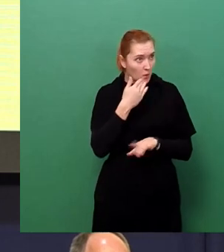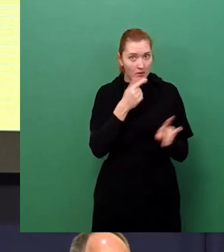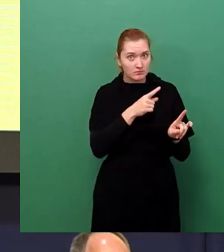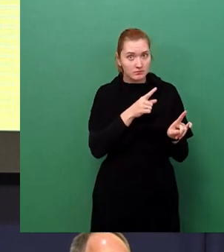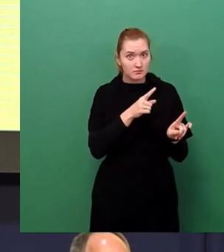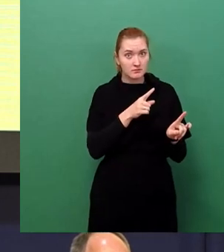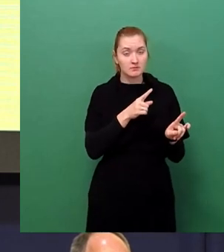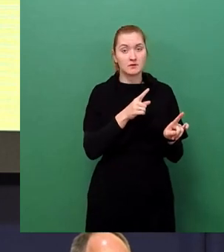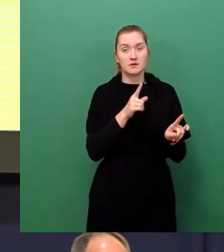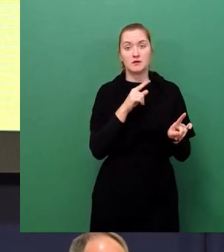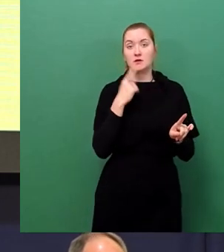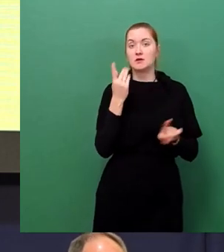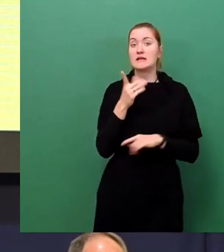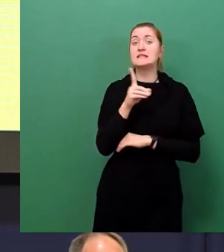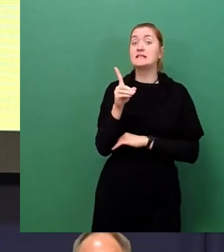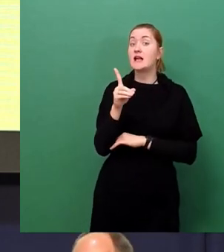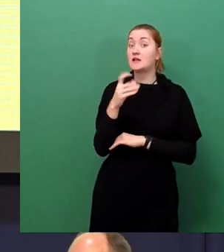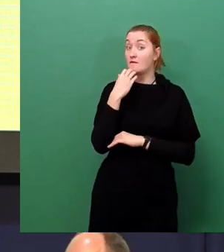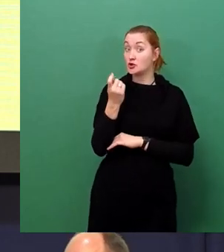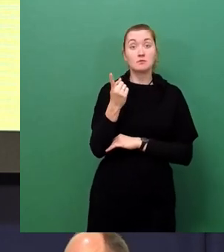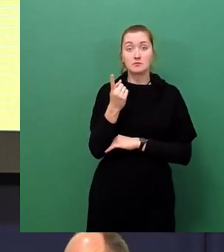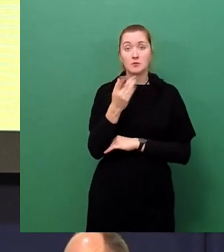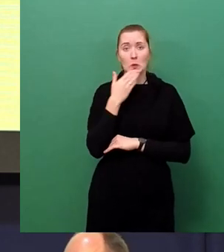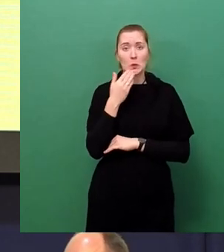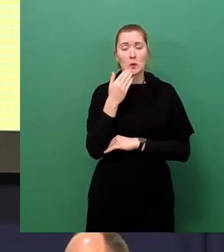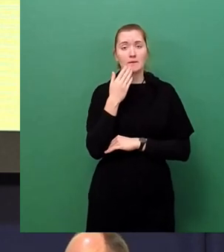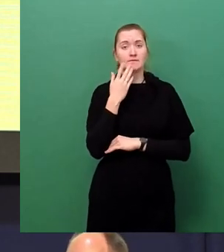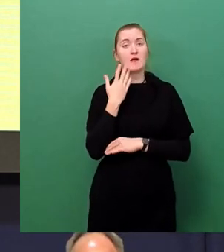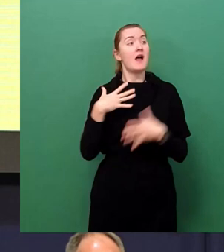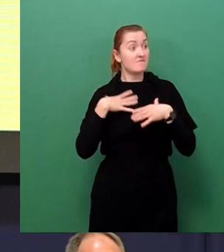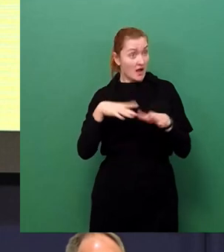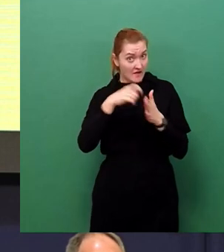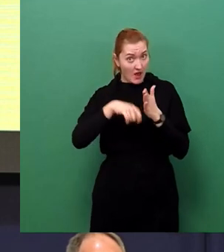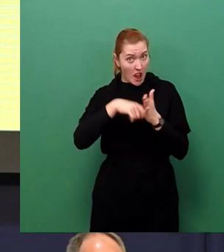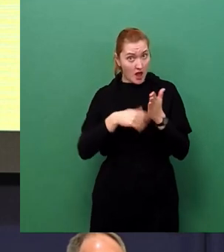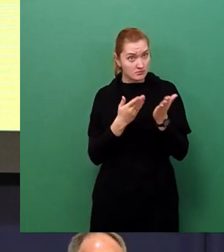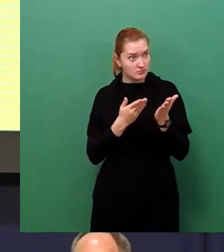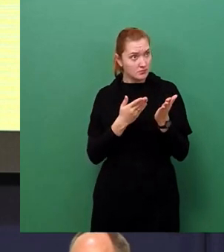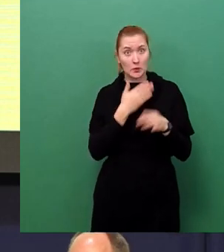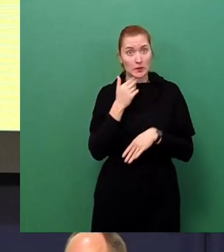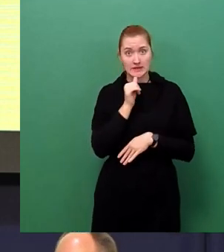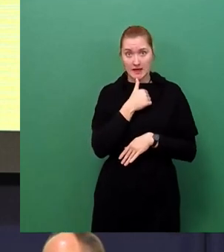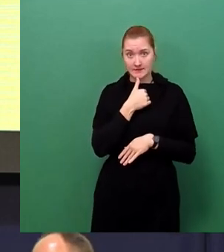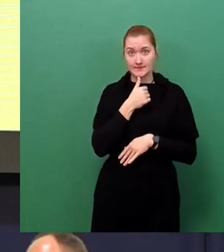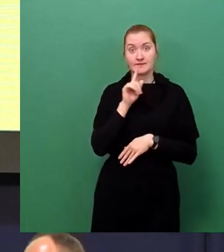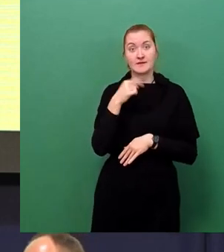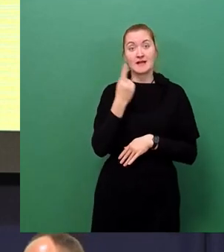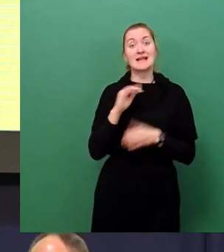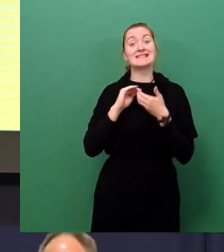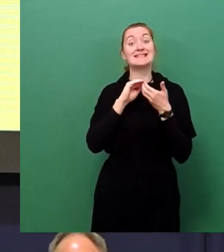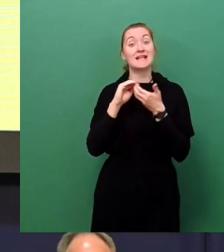Dissidenten das Wort gewünscht. Nein. Freie Wähler? Auch nein. Dann kommen wir zur CDU. Frau Nikoloff.